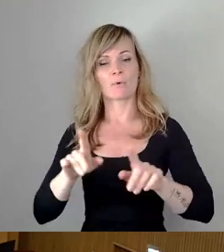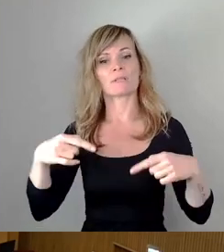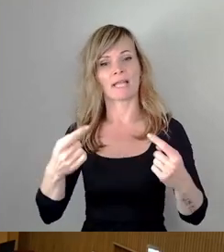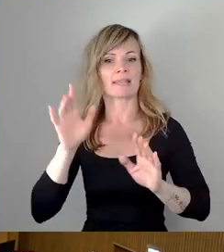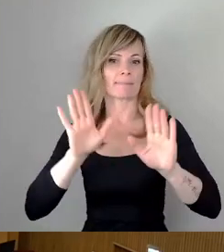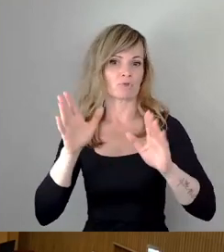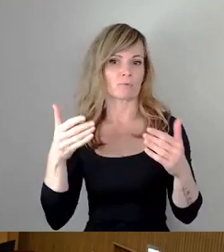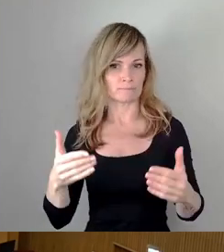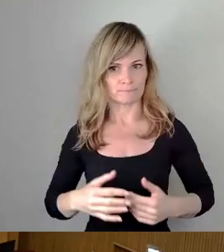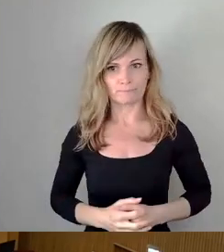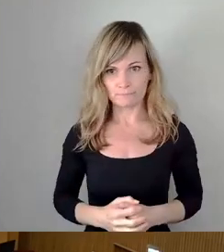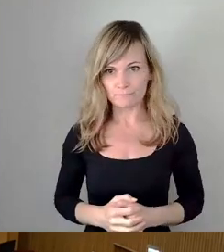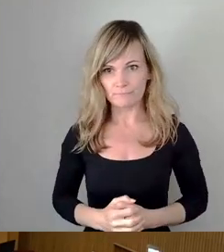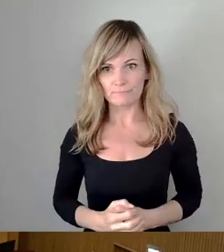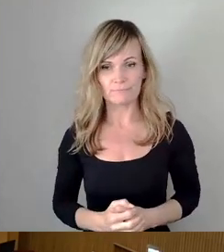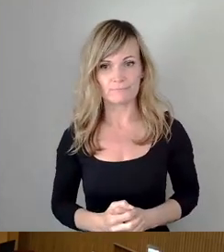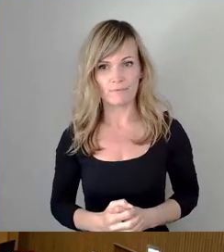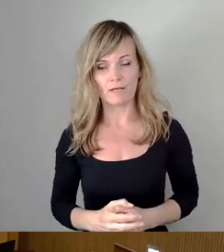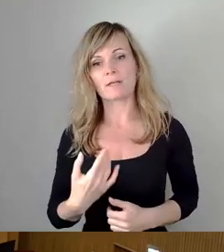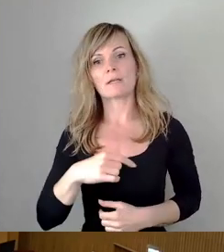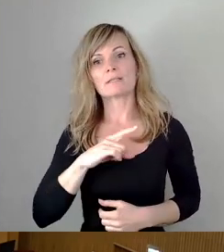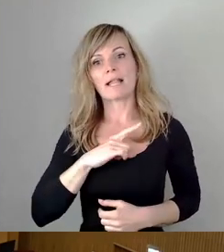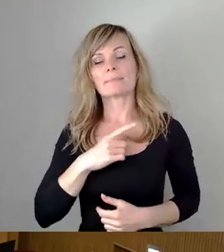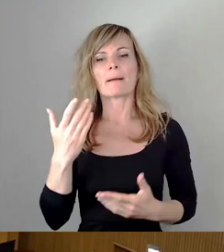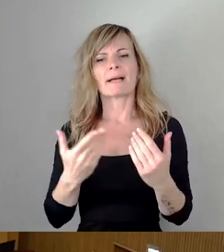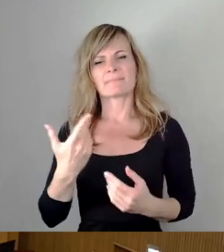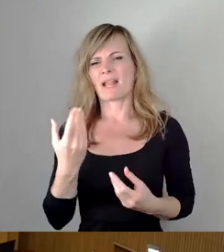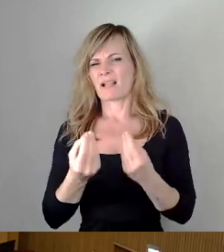Ich habe ja manchmal den Eindruck, ich muss einen Notarzt hier rufen.